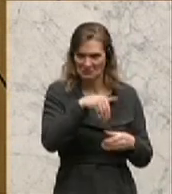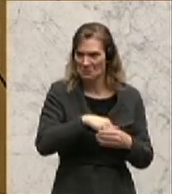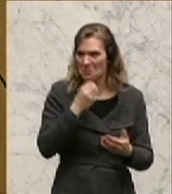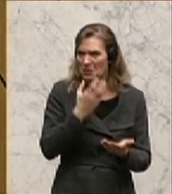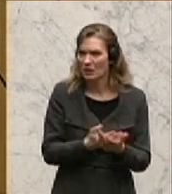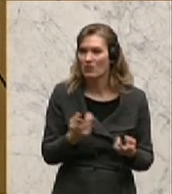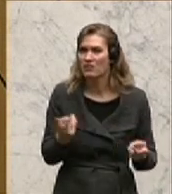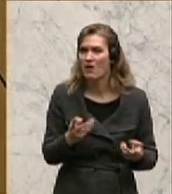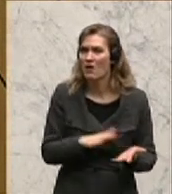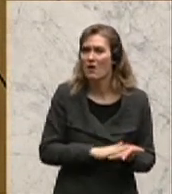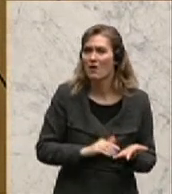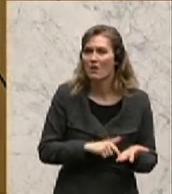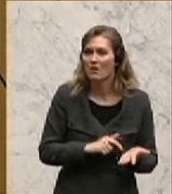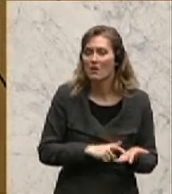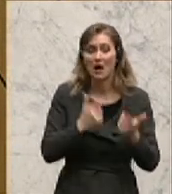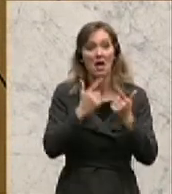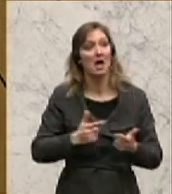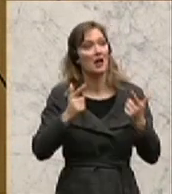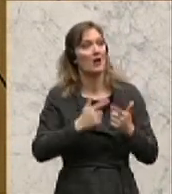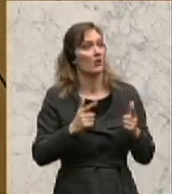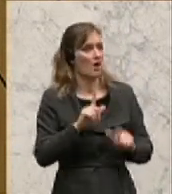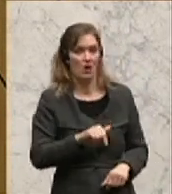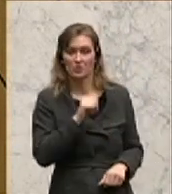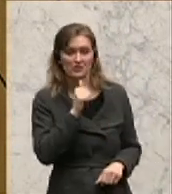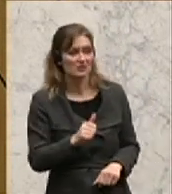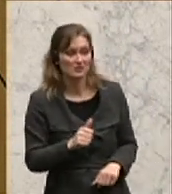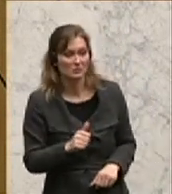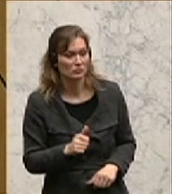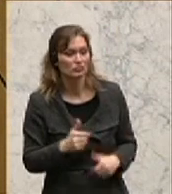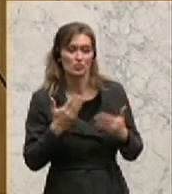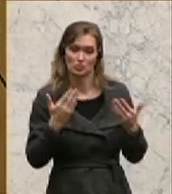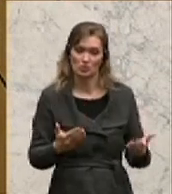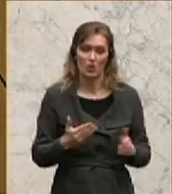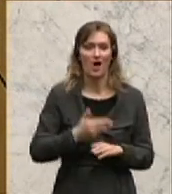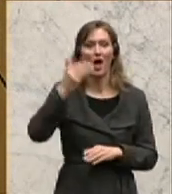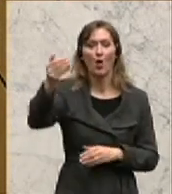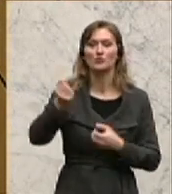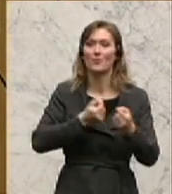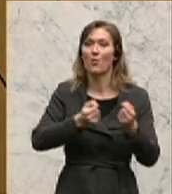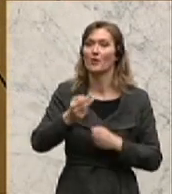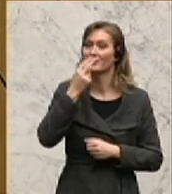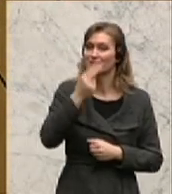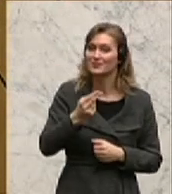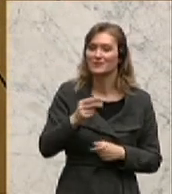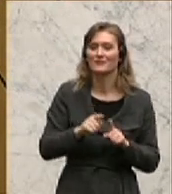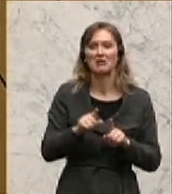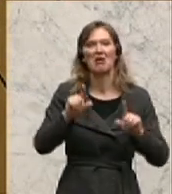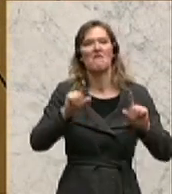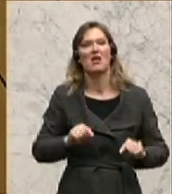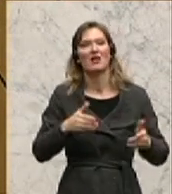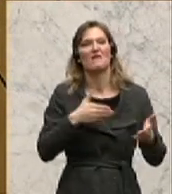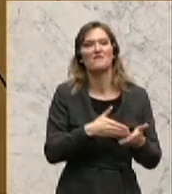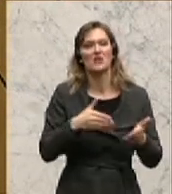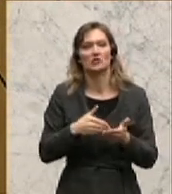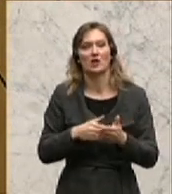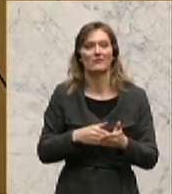enthalten und werden auch nicht erläutert. Und man geht in der Außenpolitik offenbar hier den Weg des geringsten Widerstandes,